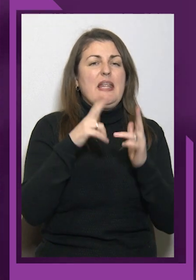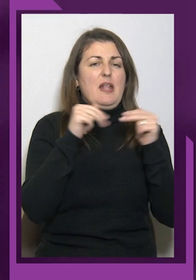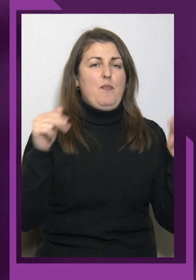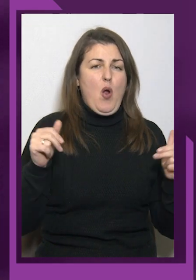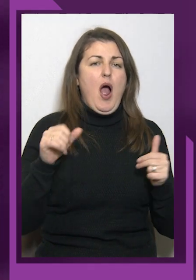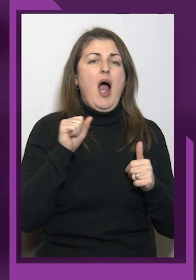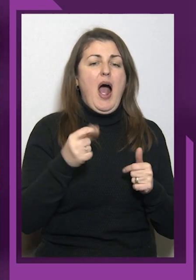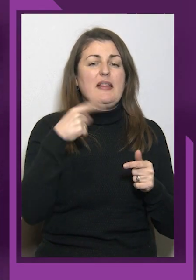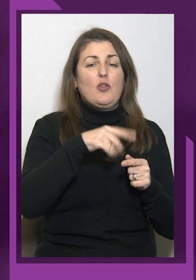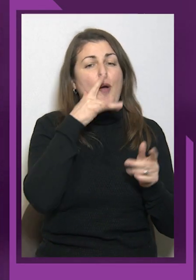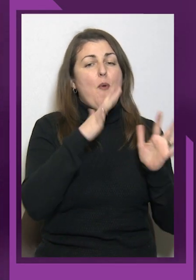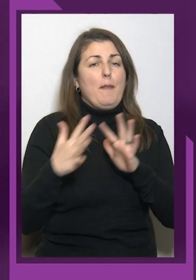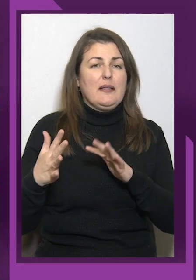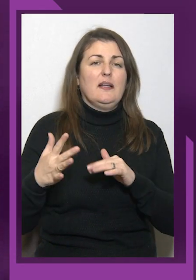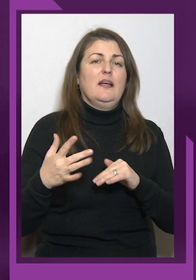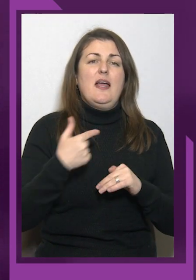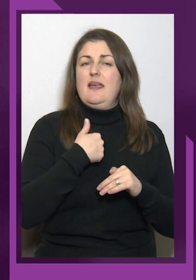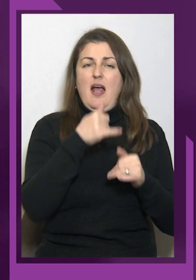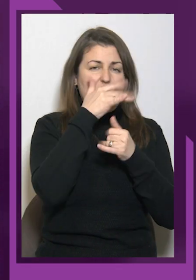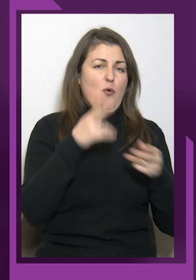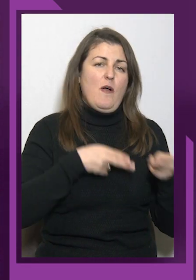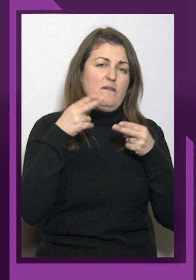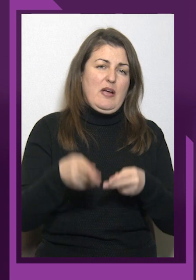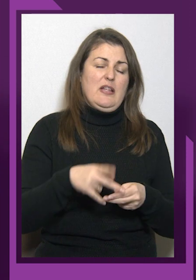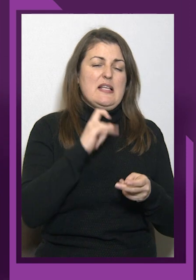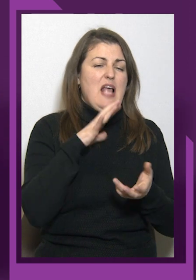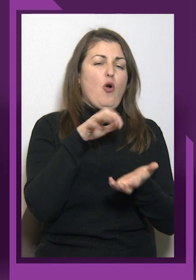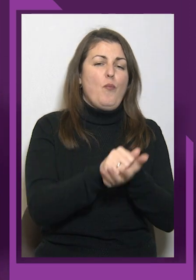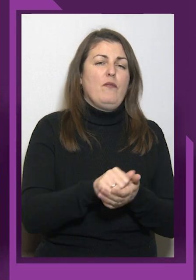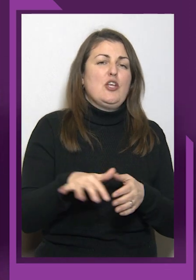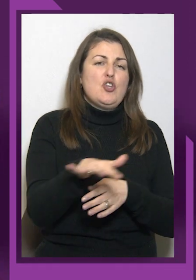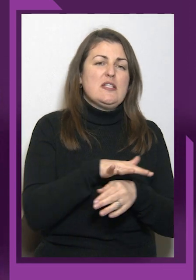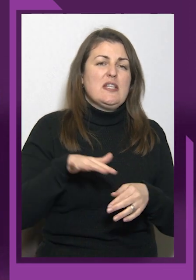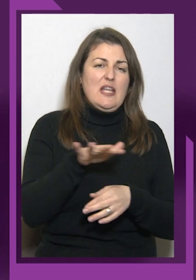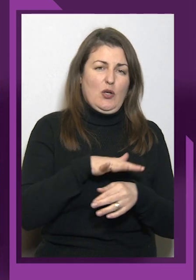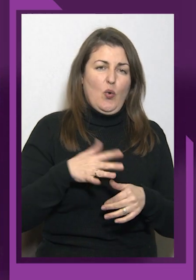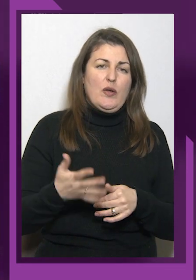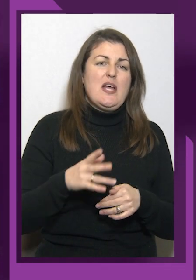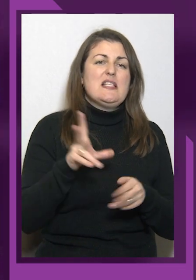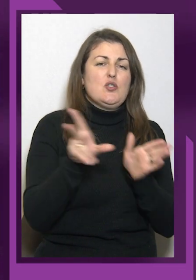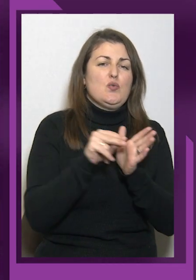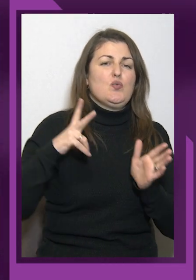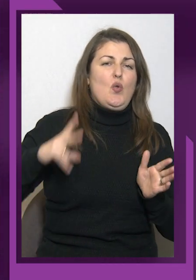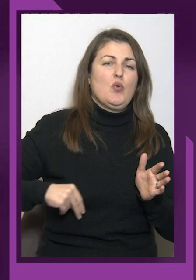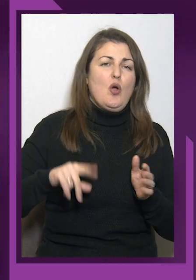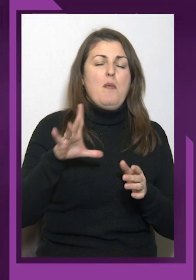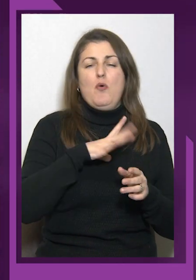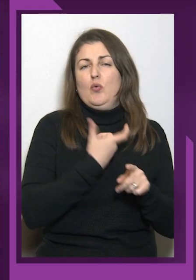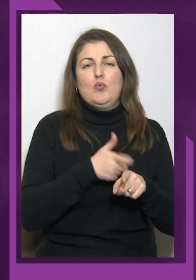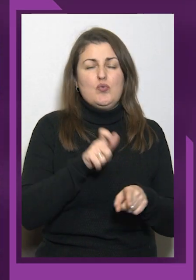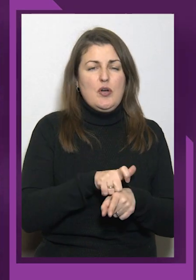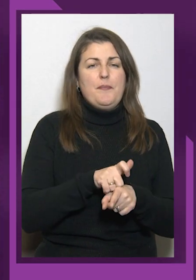А на той момент я не могла виїхати з окупованої частини території з донькою, бо було дуже